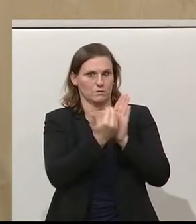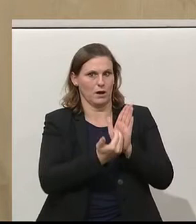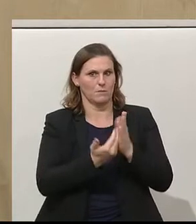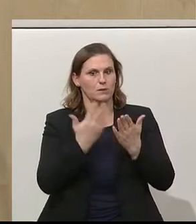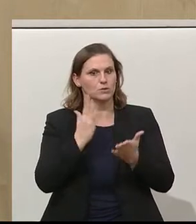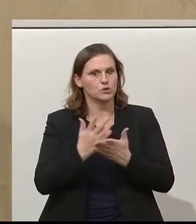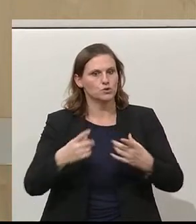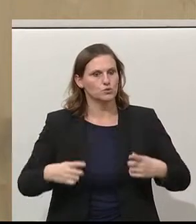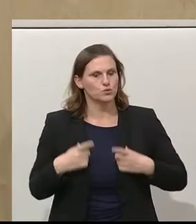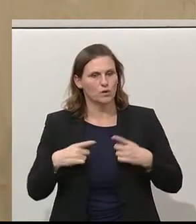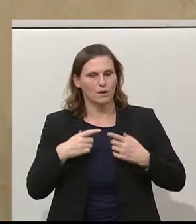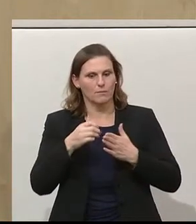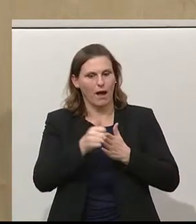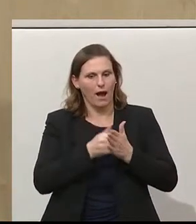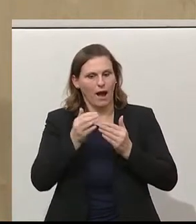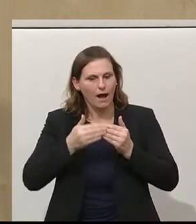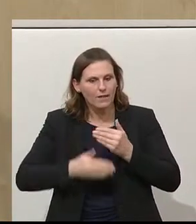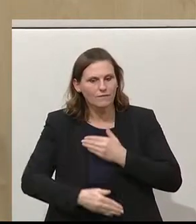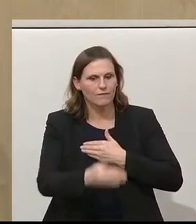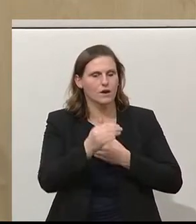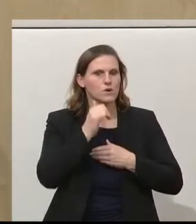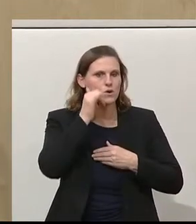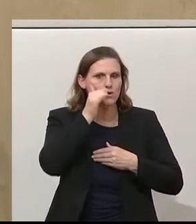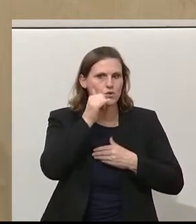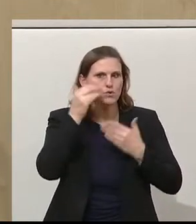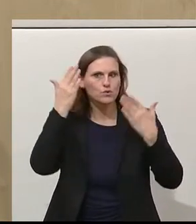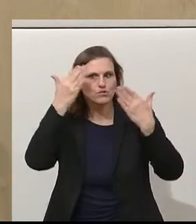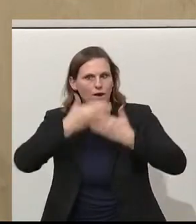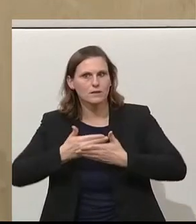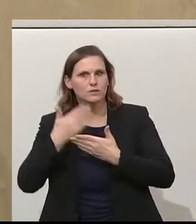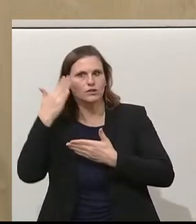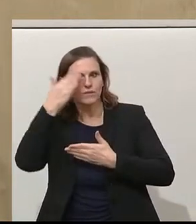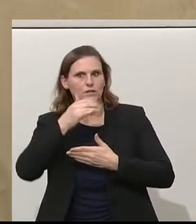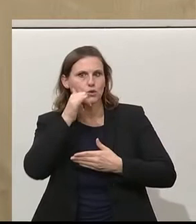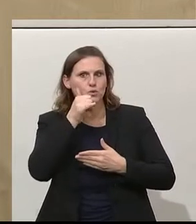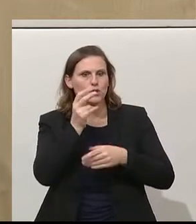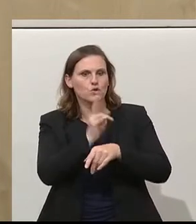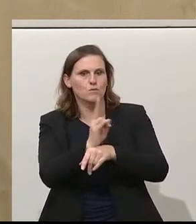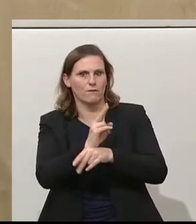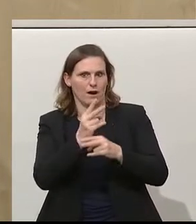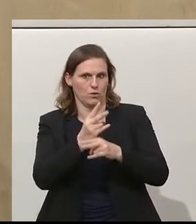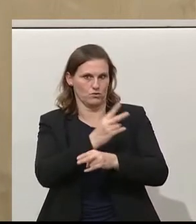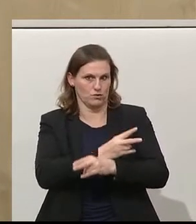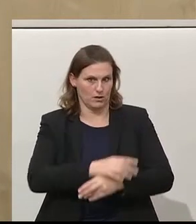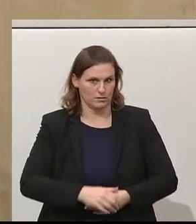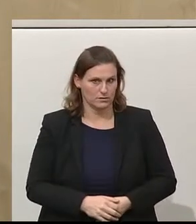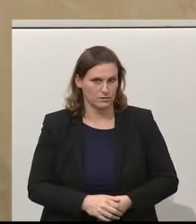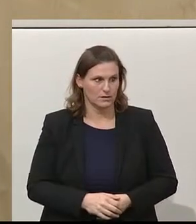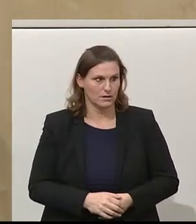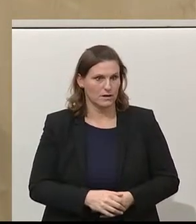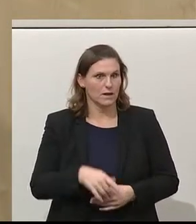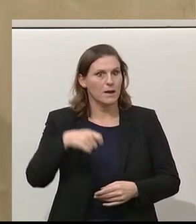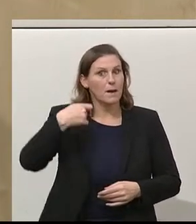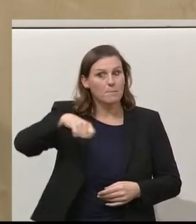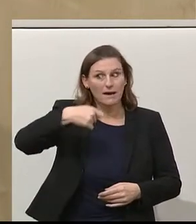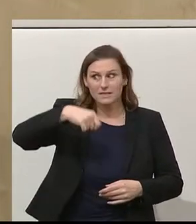das war sozusagen der Beginn dieses grün-schwarzen, schwarz-grünen methanischen Überwachungsstaates. Wenn sich der Präsident dieses